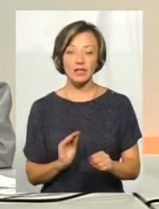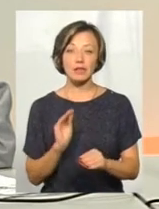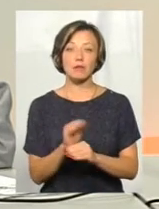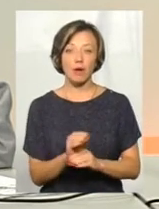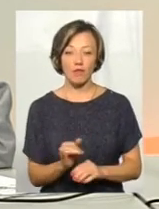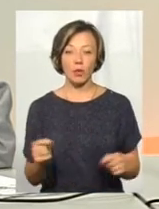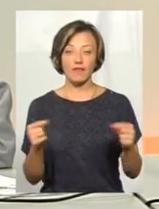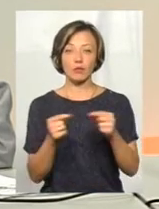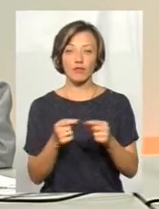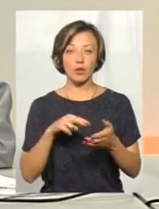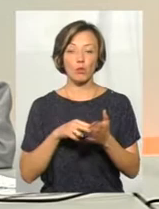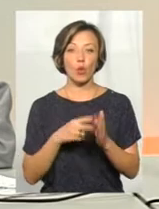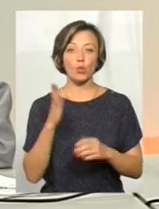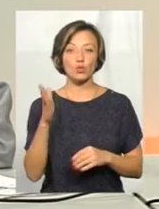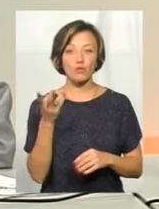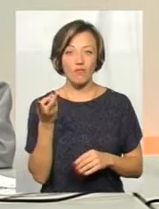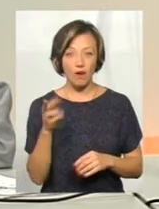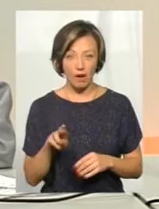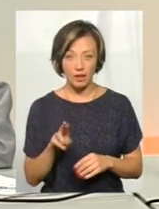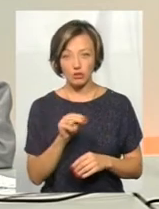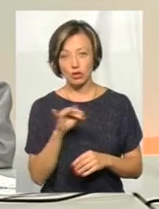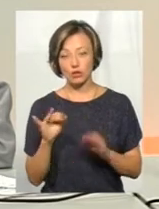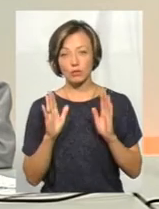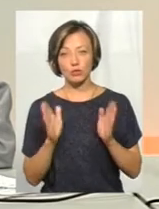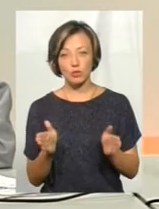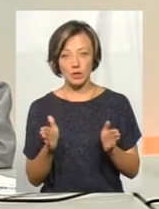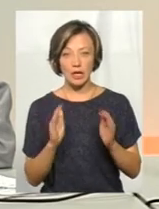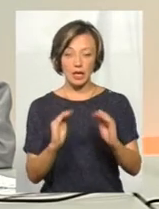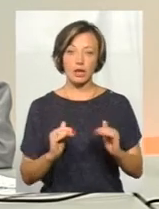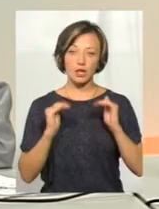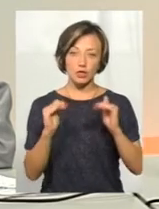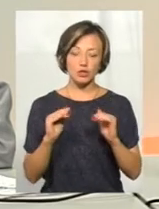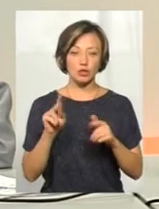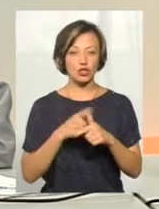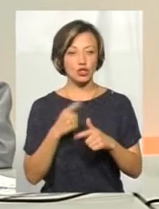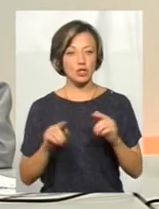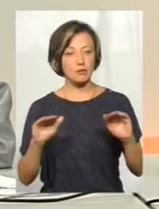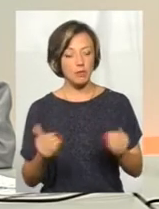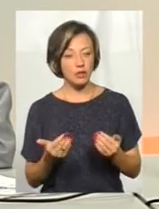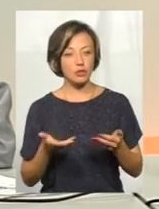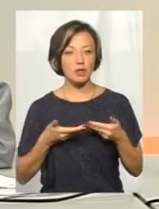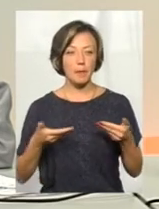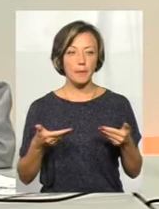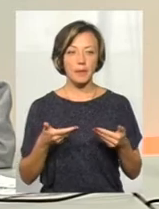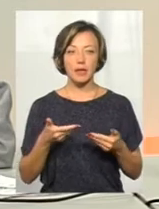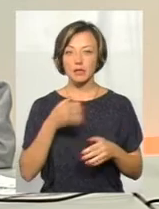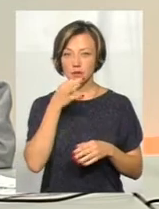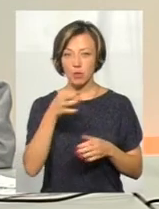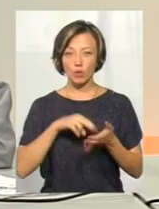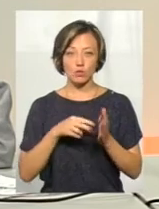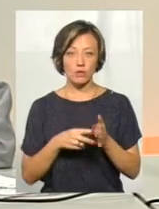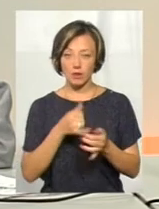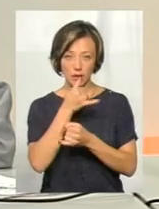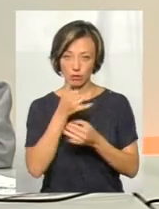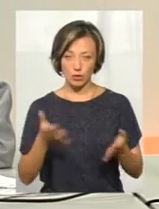прогнозування, чи буде їх ріст чи зменшення, ми прогнозувати цього не можемо.